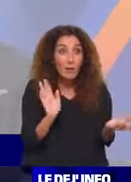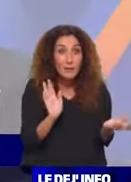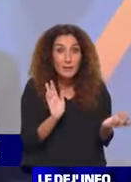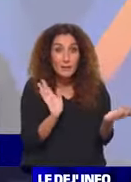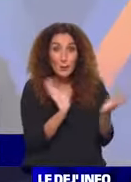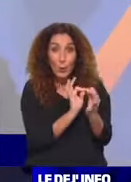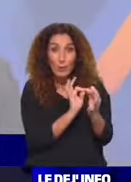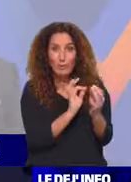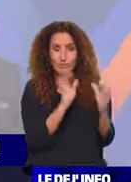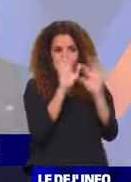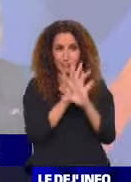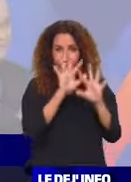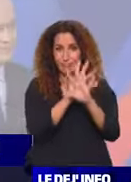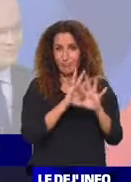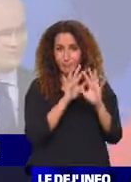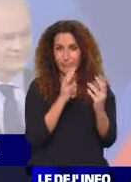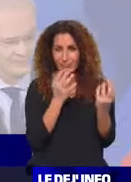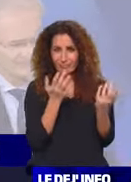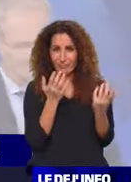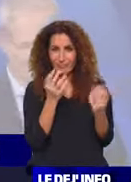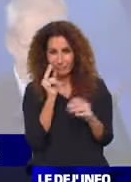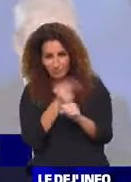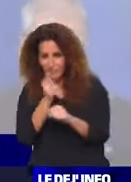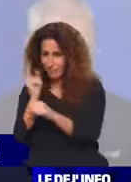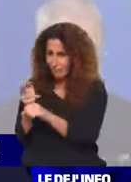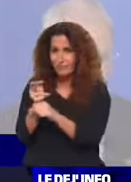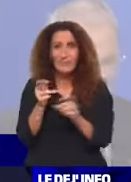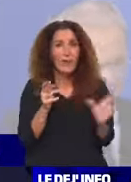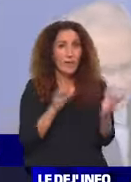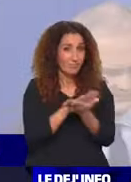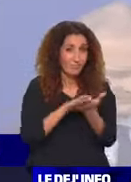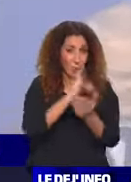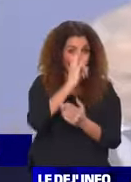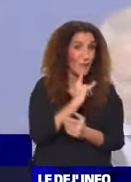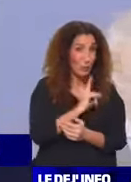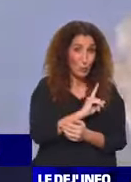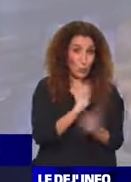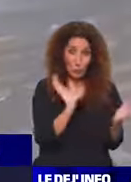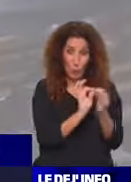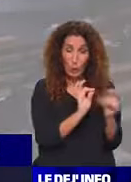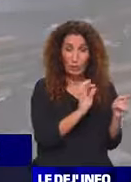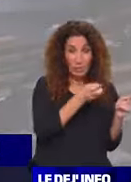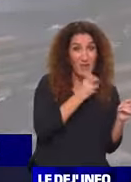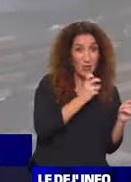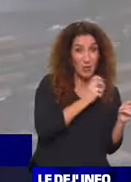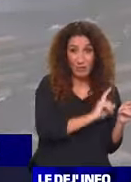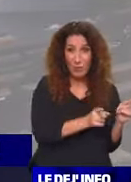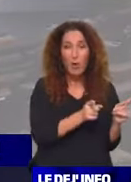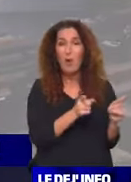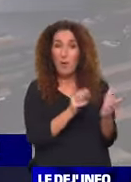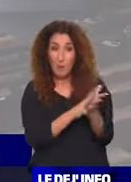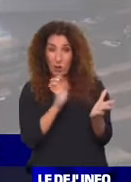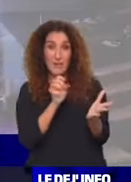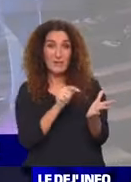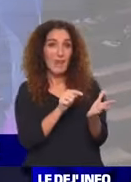confondu les deux plans au niveau des boules. Donc, ce ne sera pas la Juve pour le PSG. Mais ce sera bien Manchester